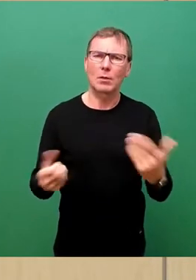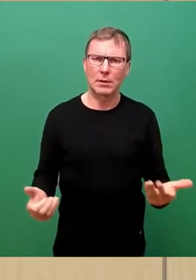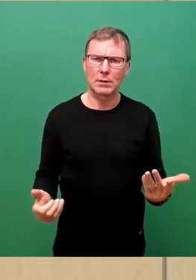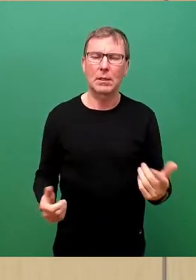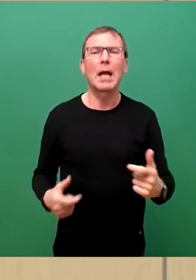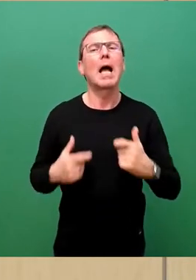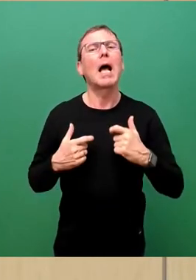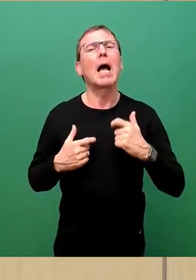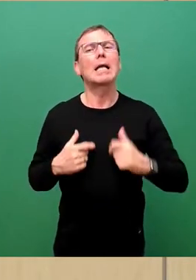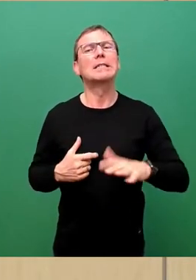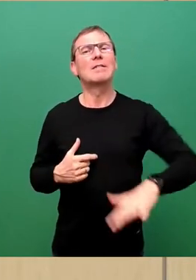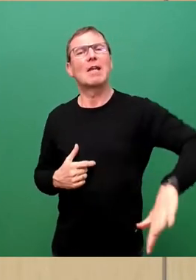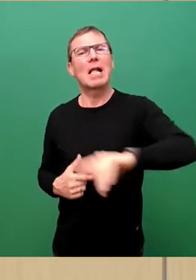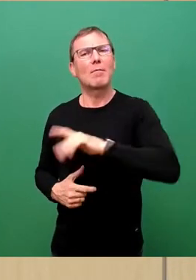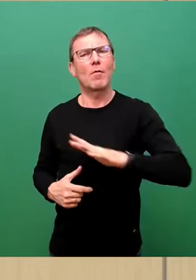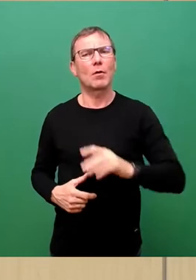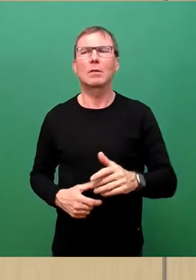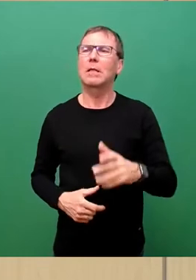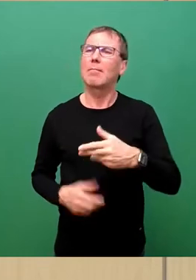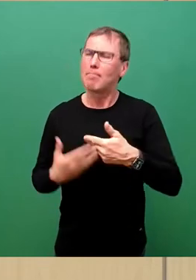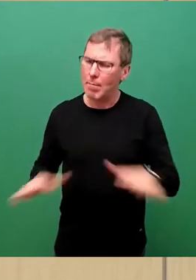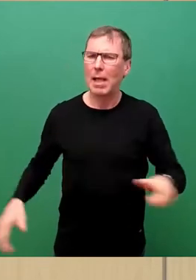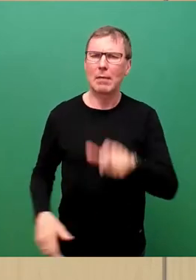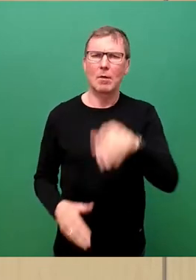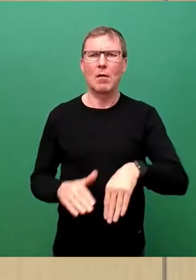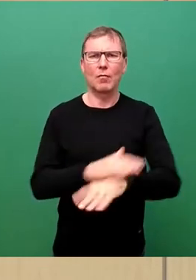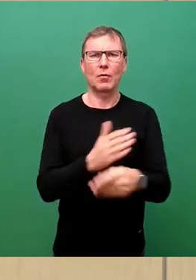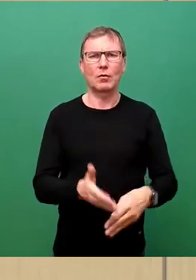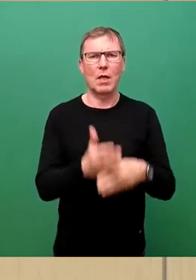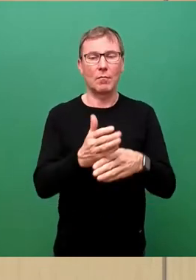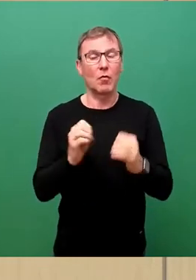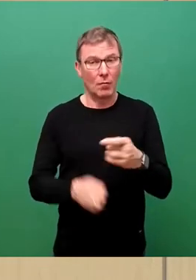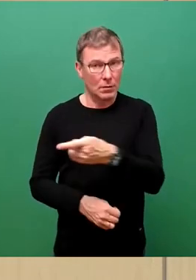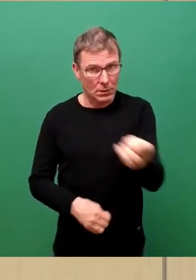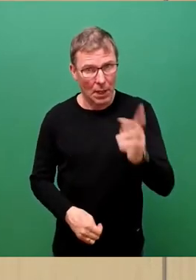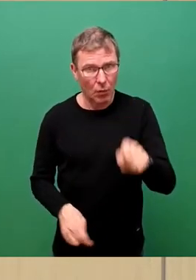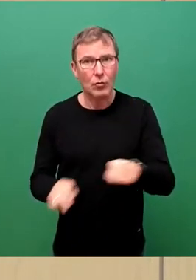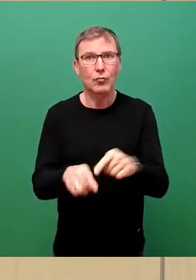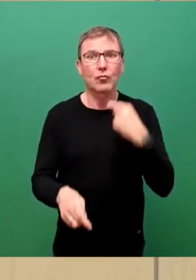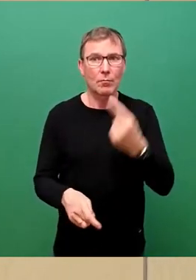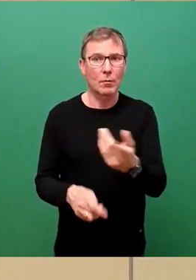bereit ist, Menschen auf der Flucht zu helfen. Wir hoffen, dass auch Sie es heute sind und diesem Antrag zustimmen. Vielen Dank.